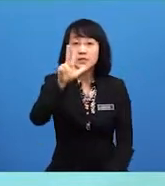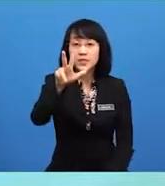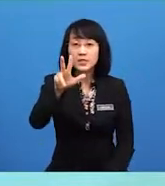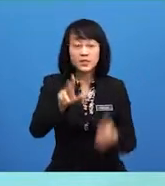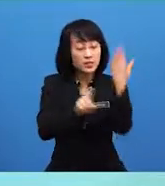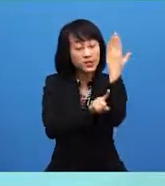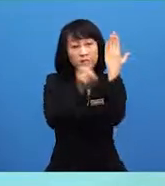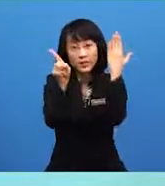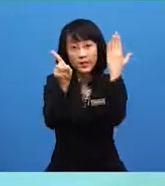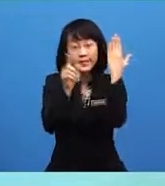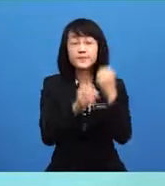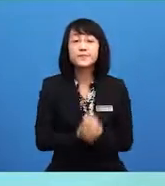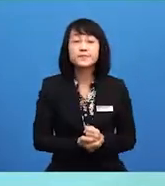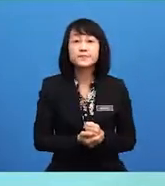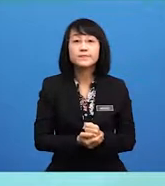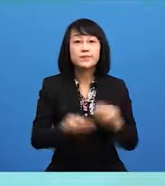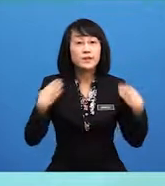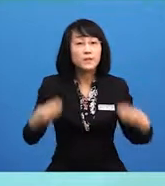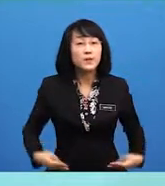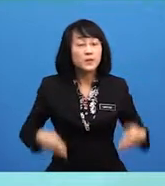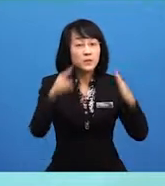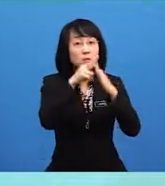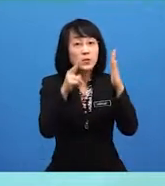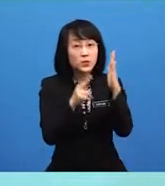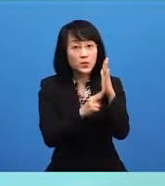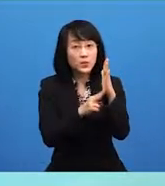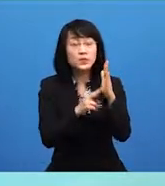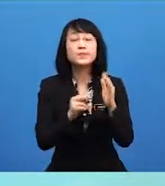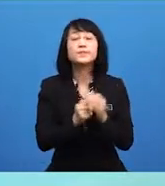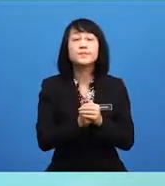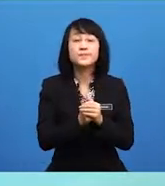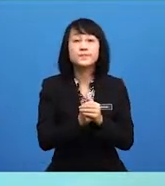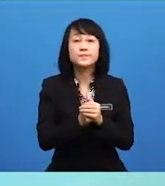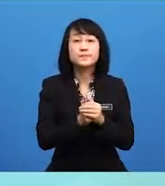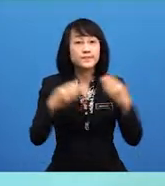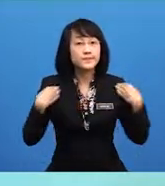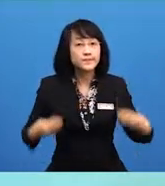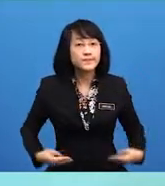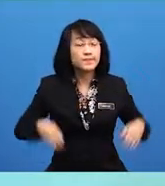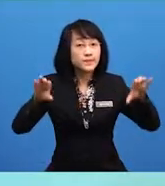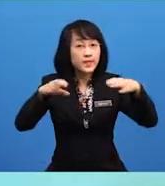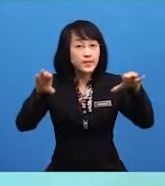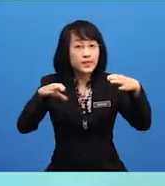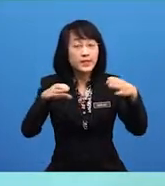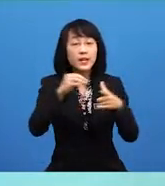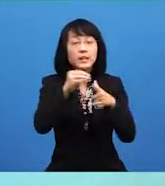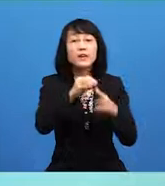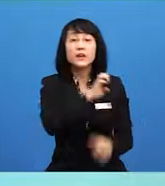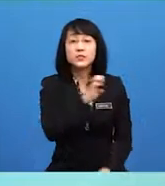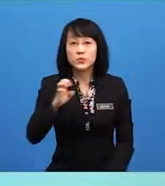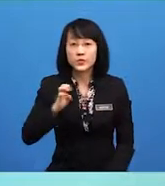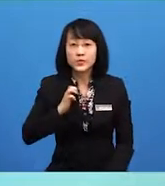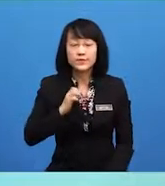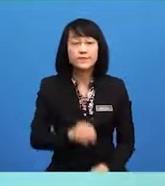cabak iaitu badan perundangan atau legislatif, badan pelaksana atau eksekutif